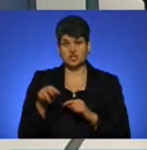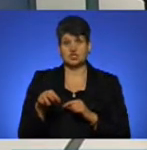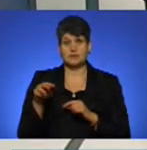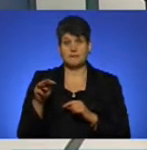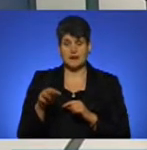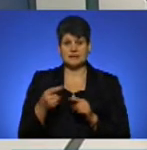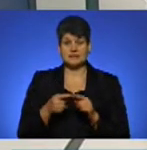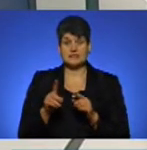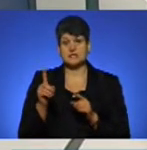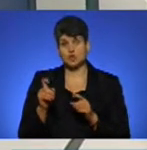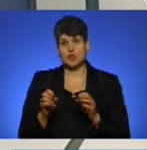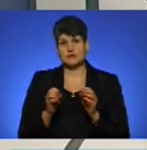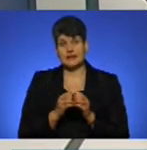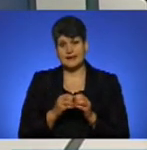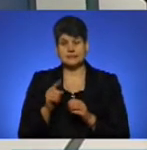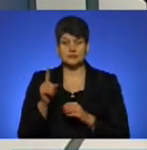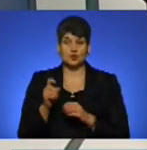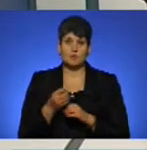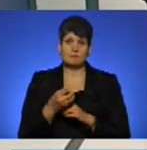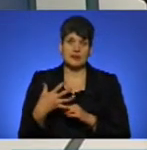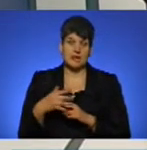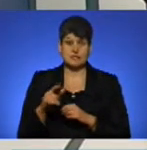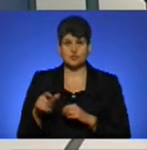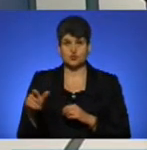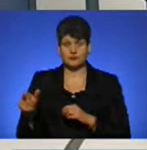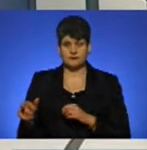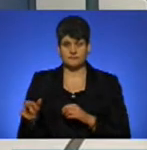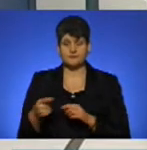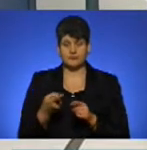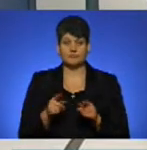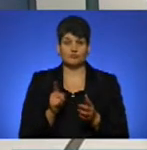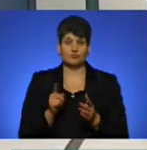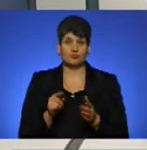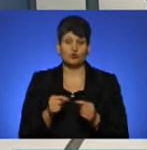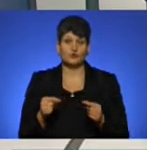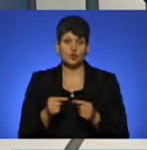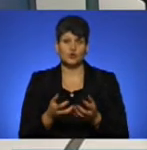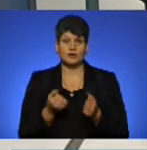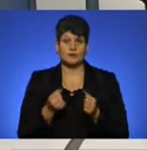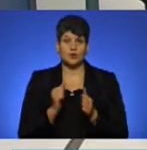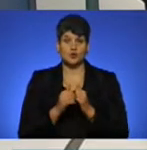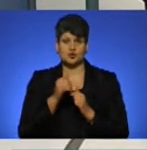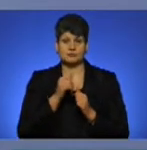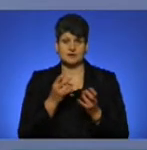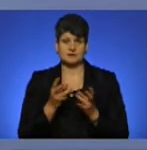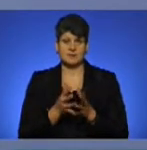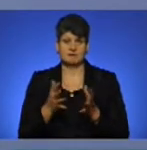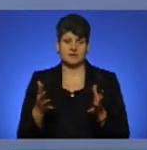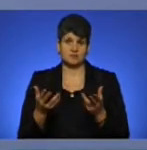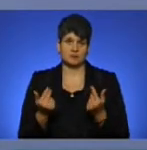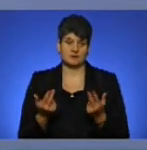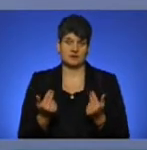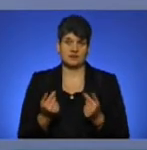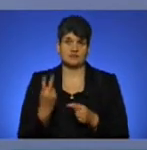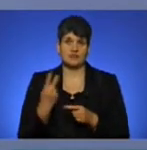– це 110-115 чоловік. Відповідне утримання щомісячно буде набагато більше, ніж зараз? Звичайно, це